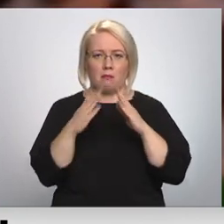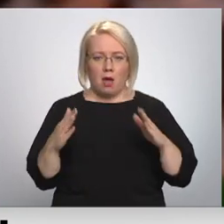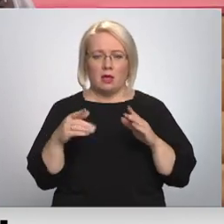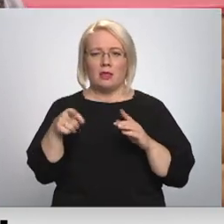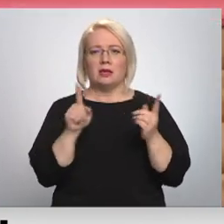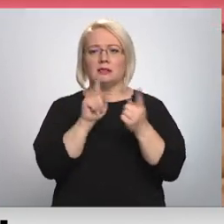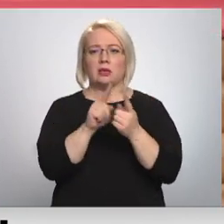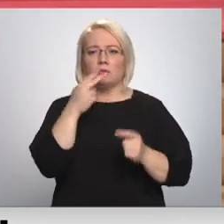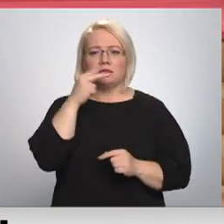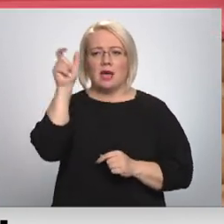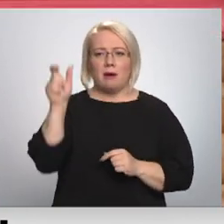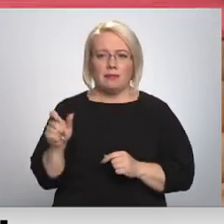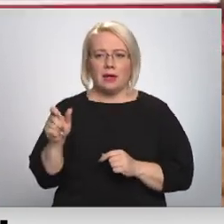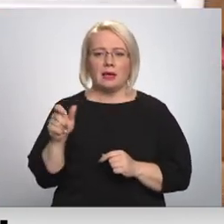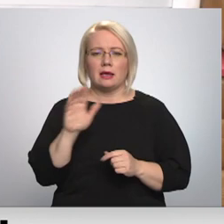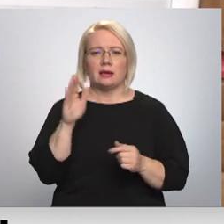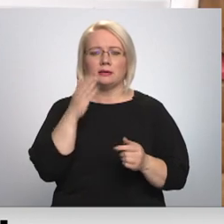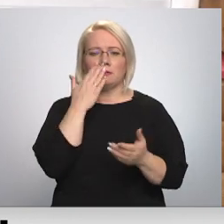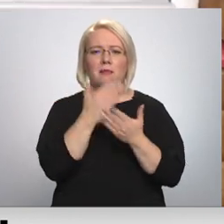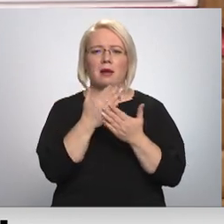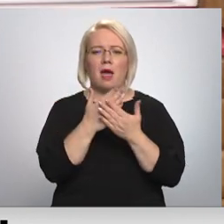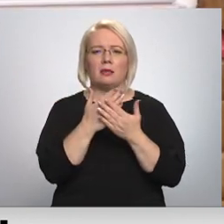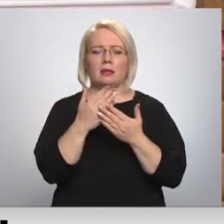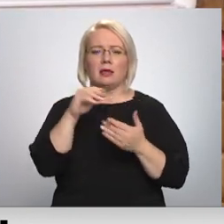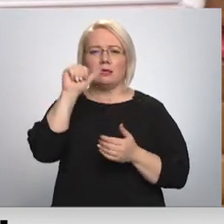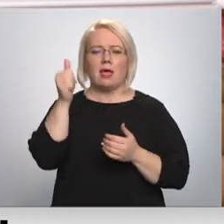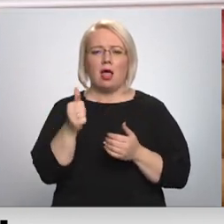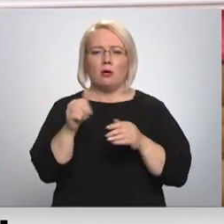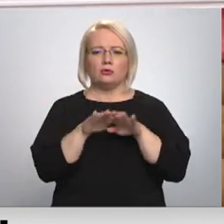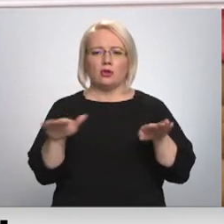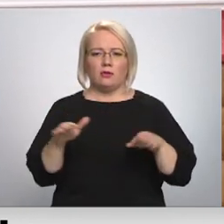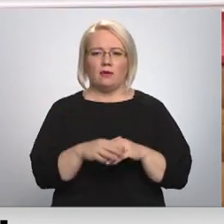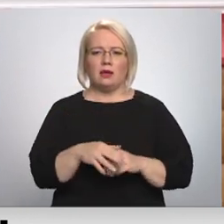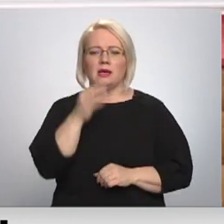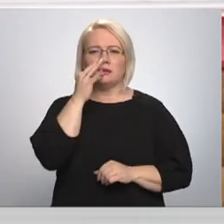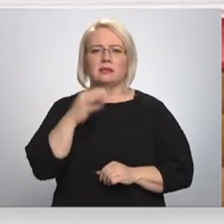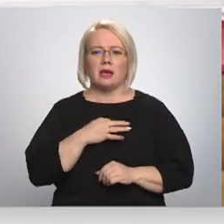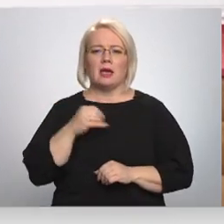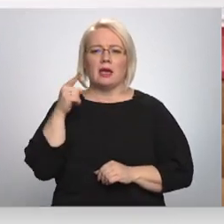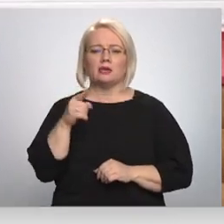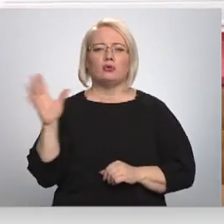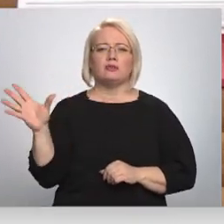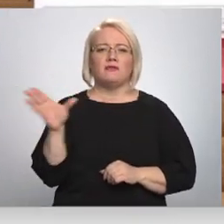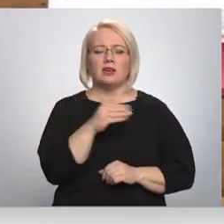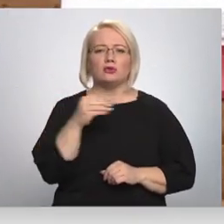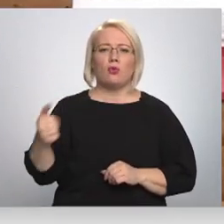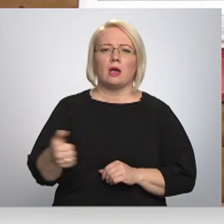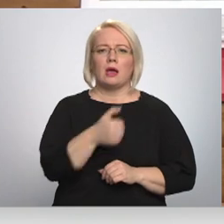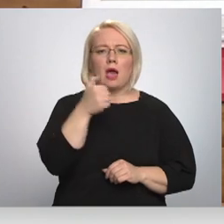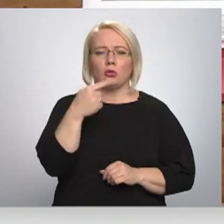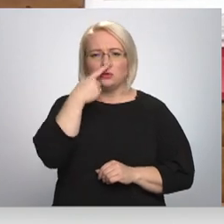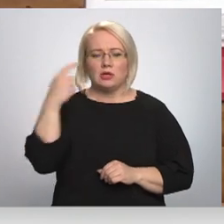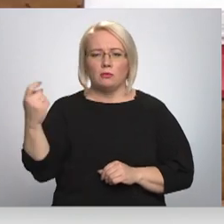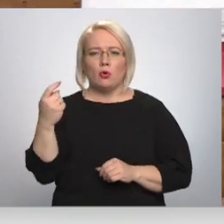saimnieku, kurš atveidojas Janševska tēlusu skatuves. Sakaļ, kas visus šitos gadus simtus uzturēja latviešu